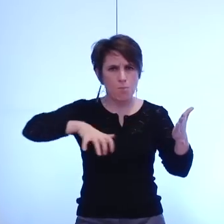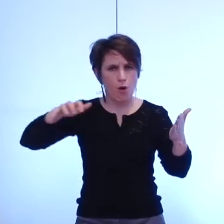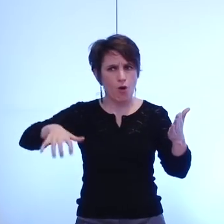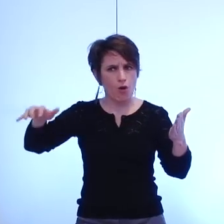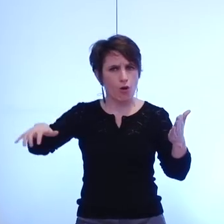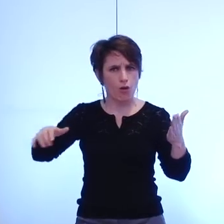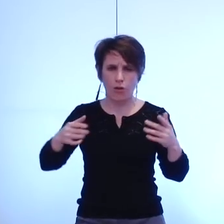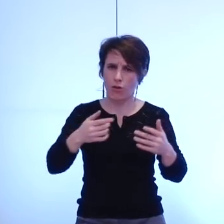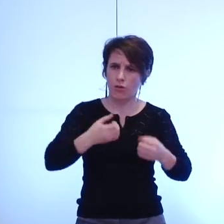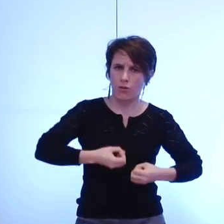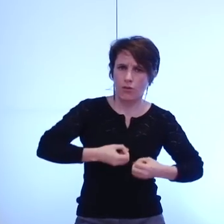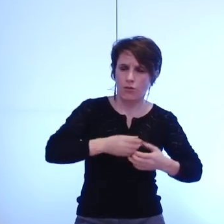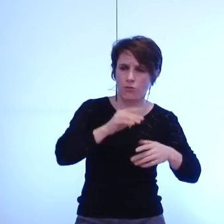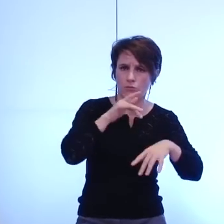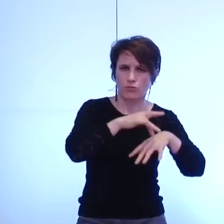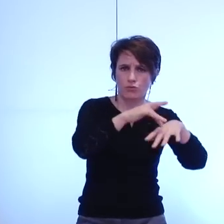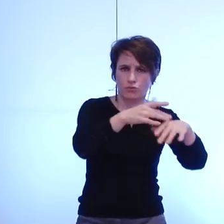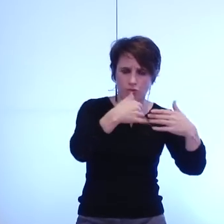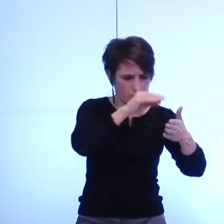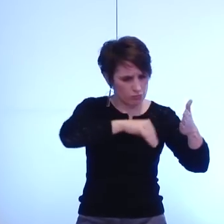précarité énergétique dans cette agglomération